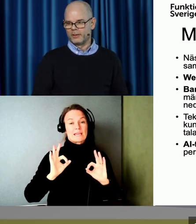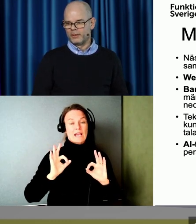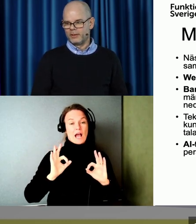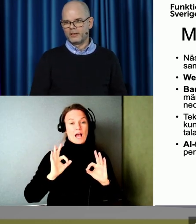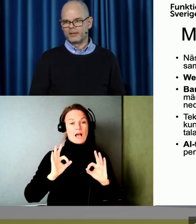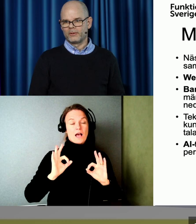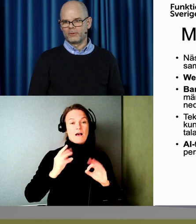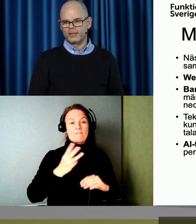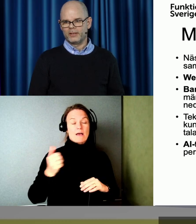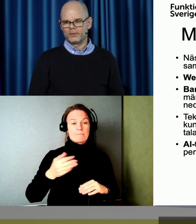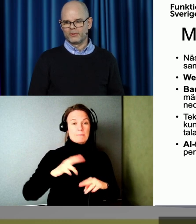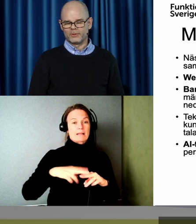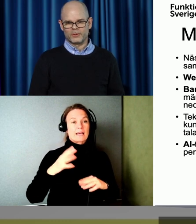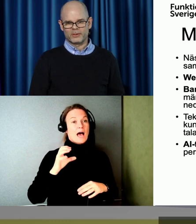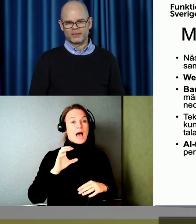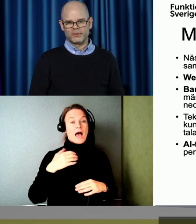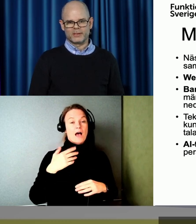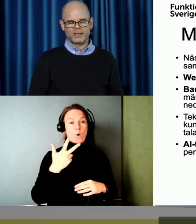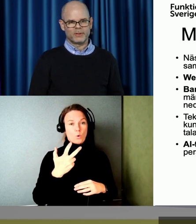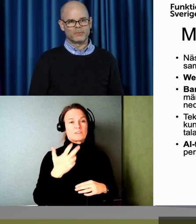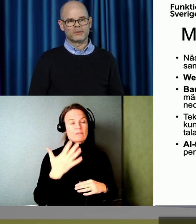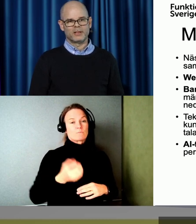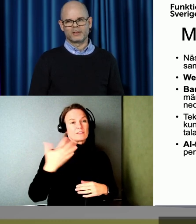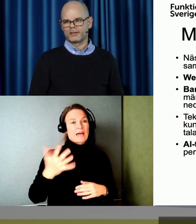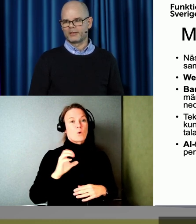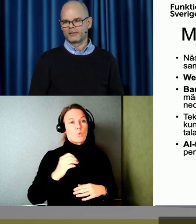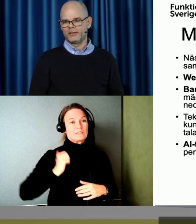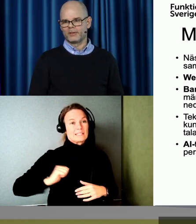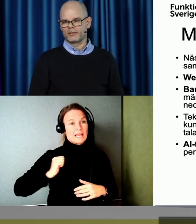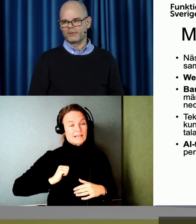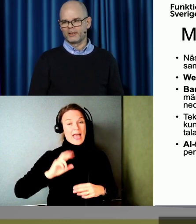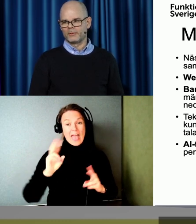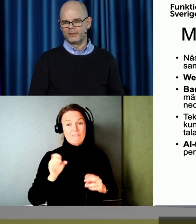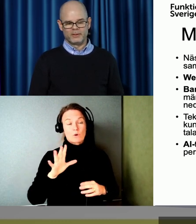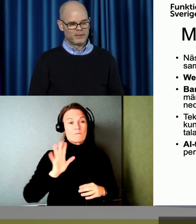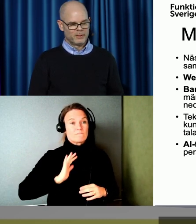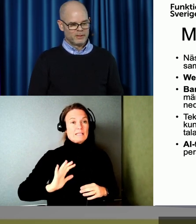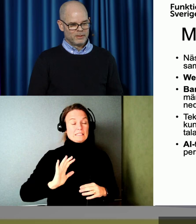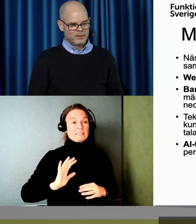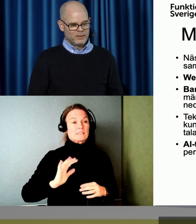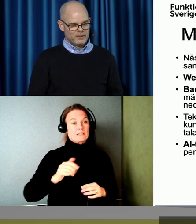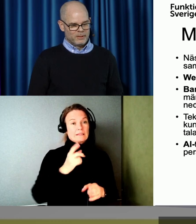idag. Och det är ju trots att det finns det här webbtillgänglighetsdirektivet sen flera år.